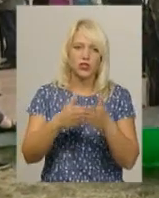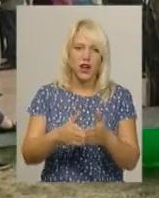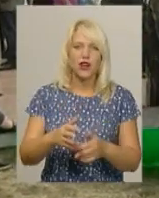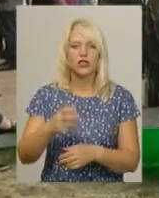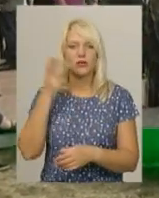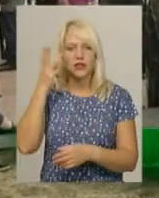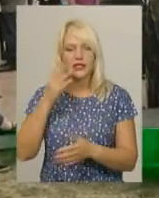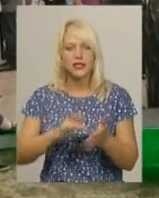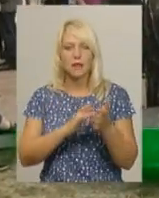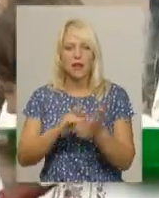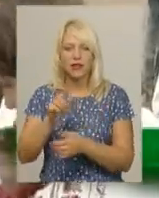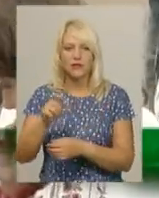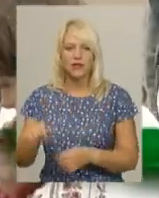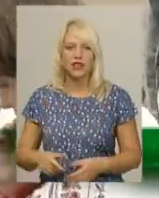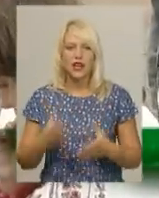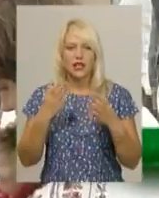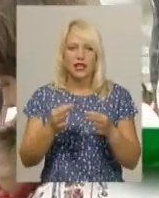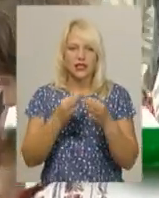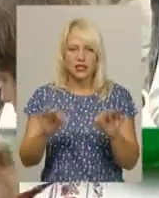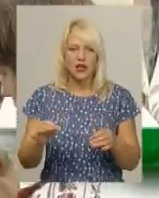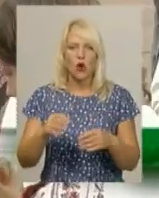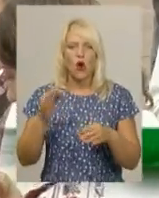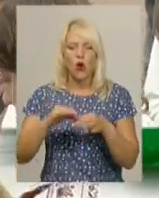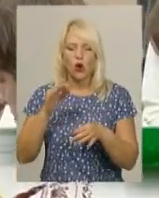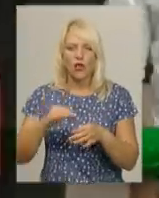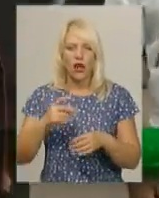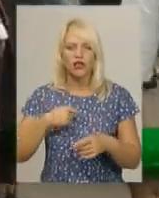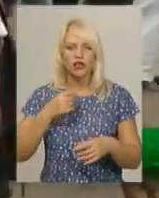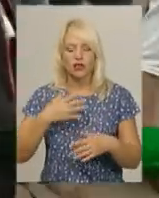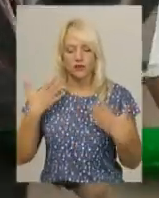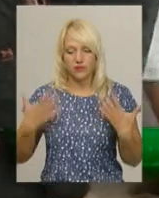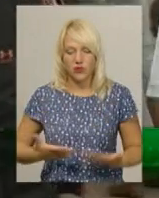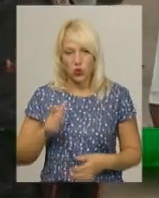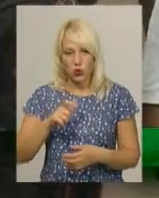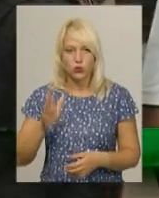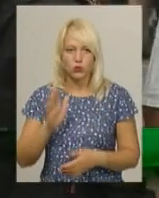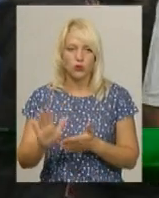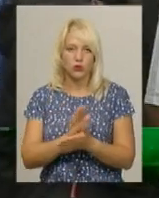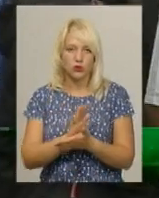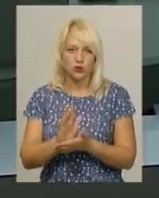На День Незалежності одягнені у вишиванки пасажири безкоштовно їздитимуть у тролейбусах Хмельницького.